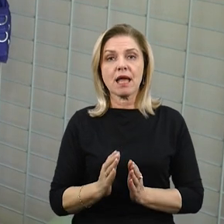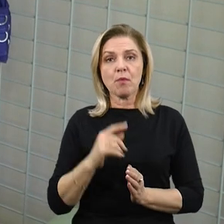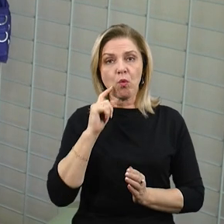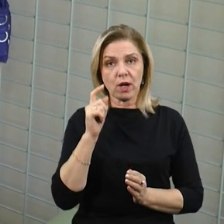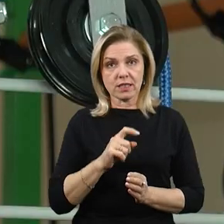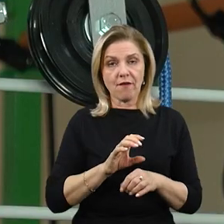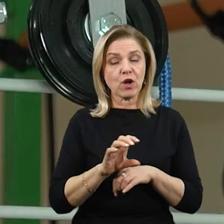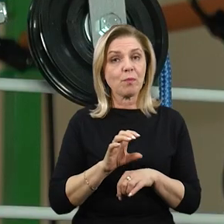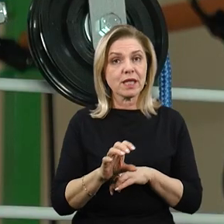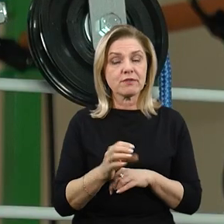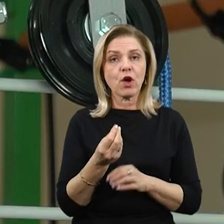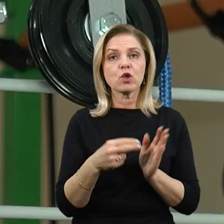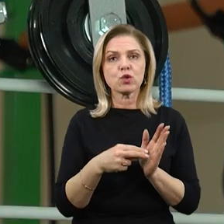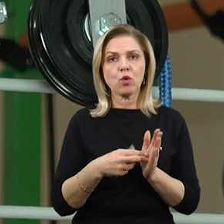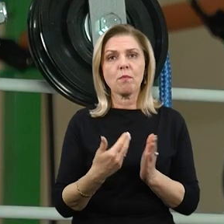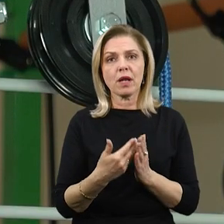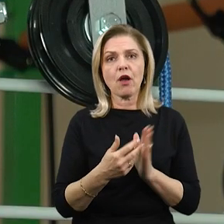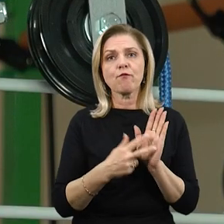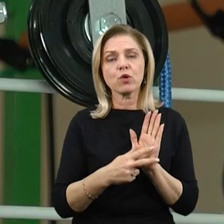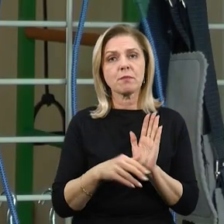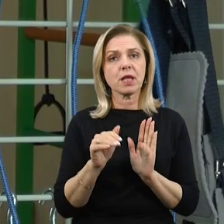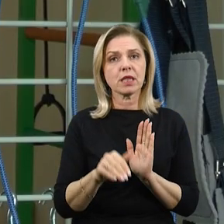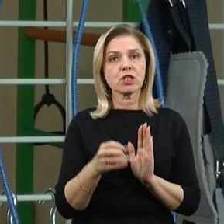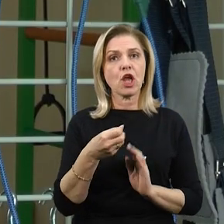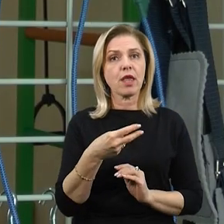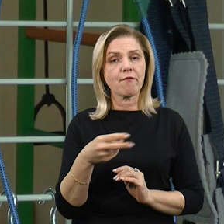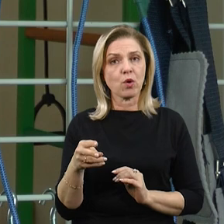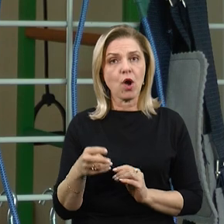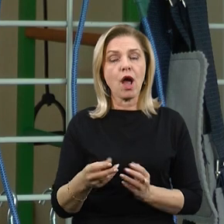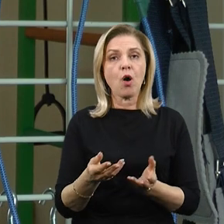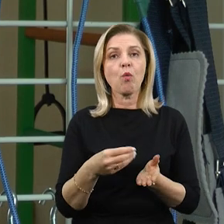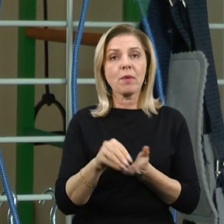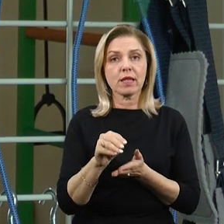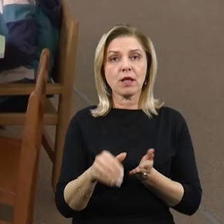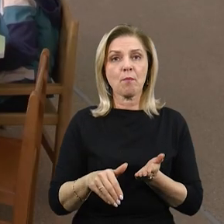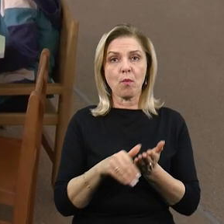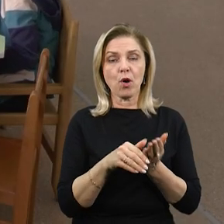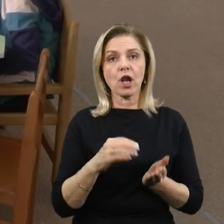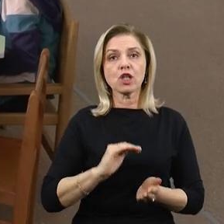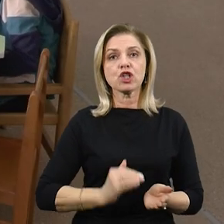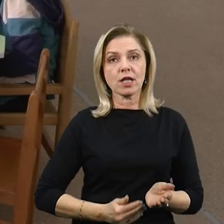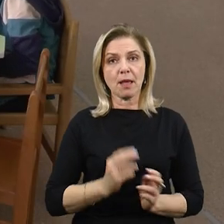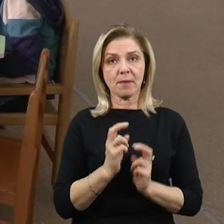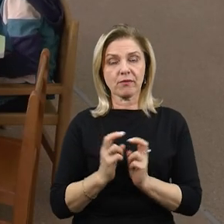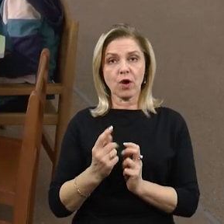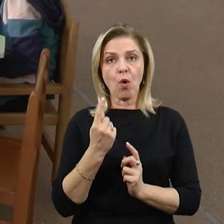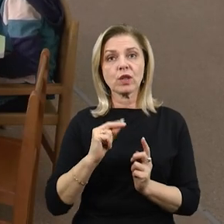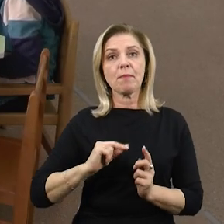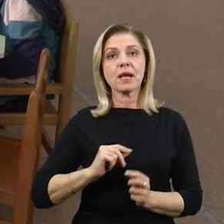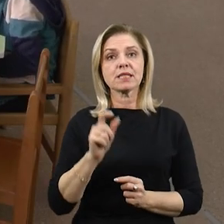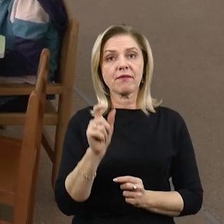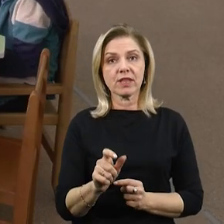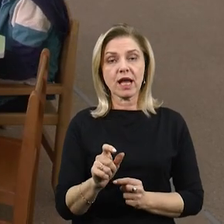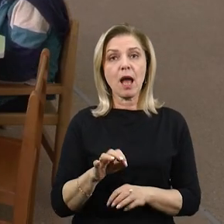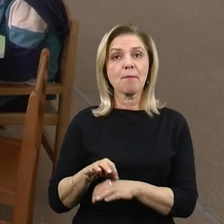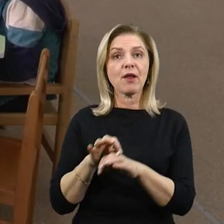виробництва коштує близько 80 тисяч євро. Придбати її допомогло приватне підприємство, один з працівників якого приводить